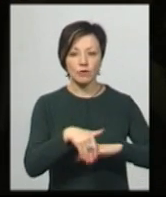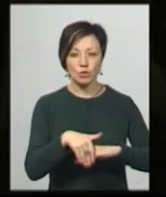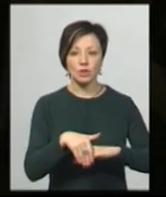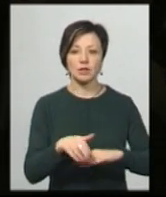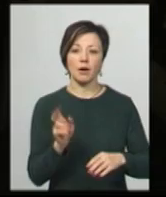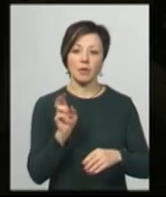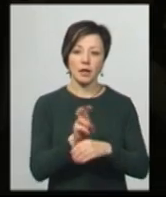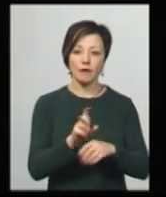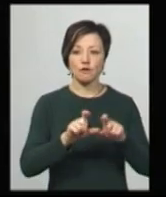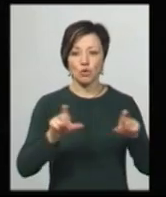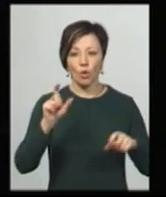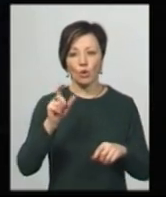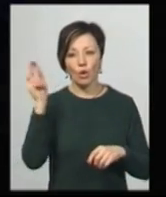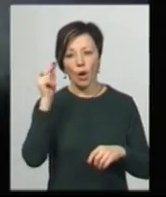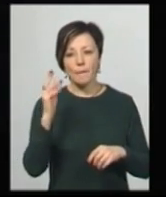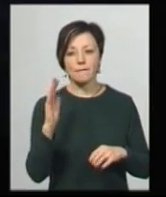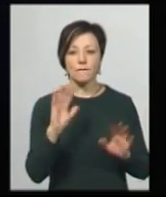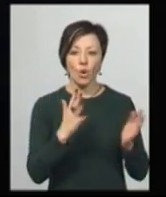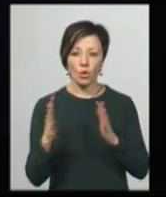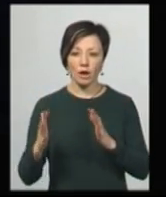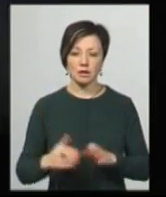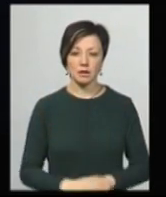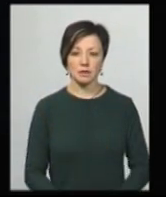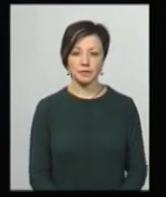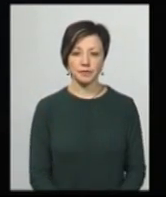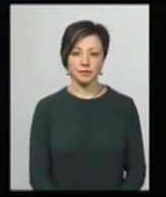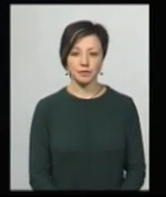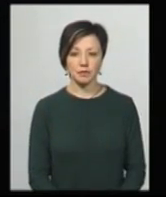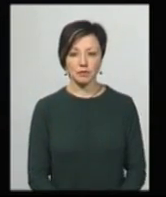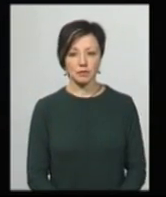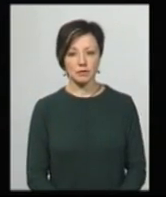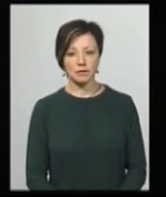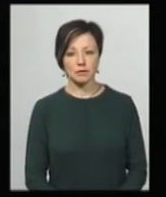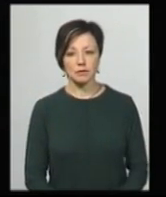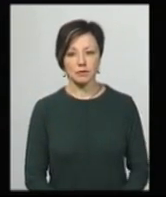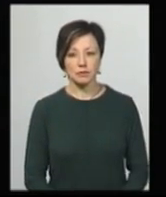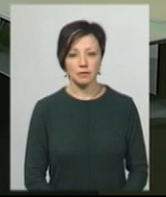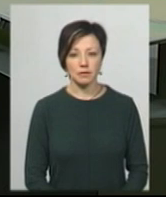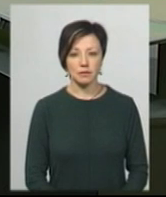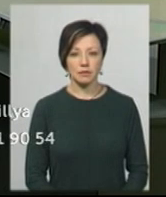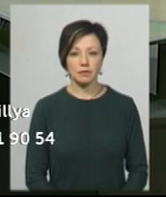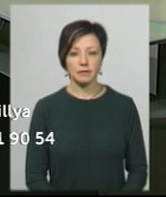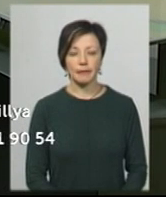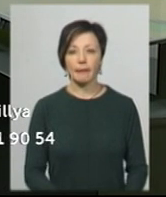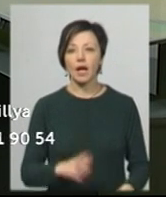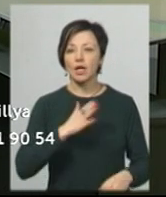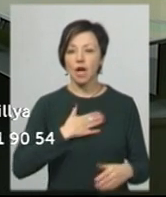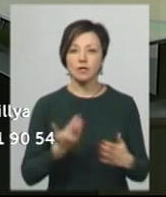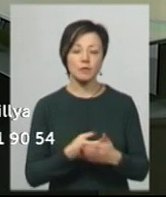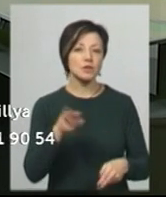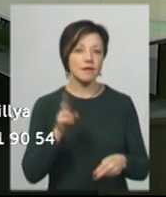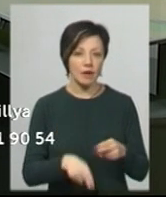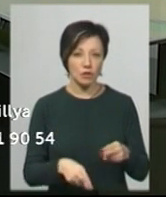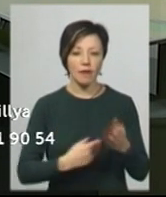школу, погуляти. Тетяна Ворожцова, Олександр Горішевський. Новини на Суспільному. Хмельницький. Наш опуст